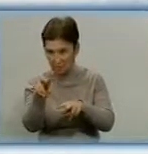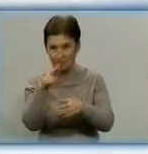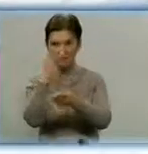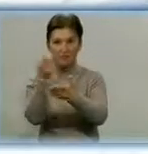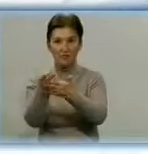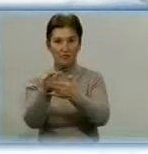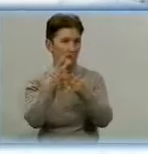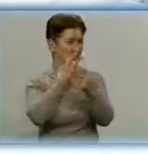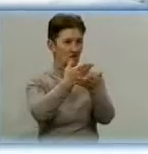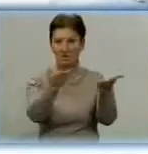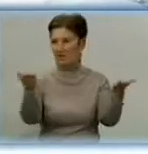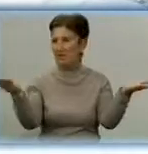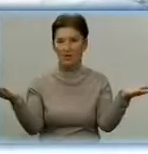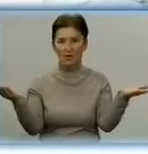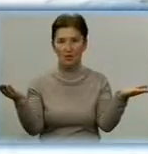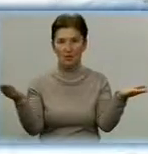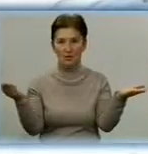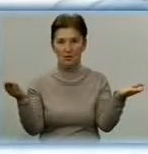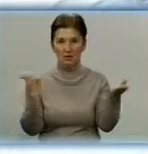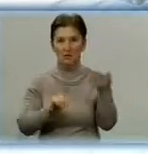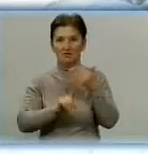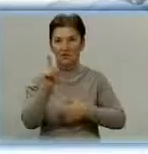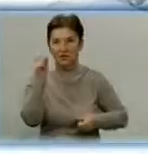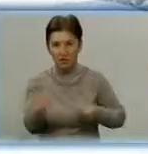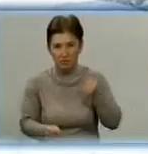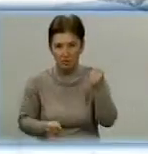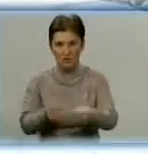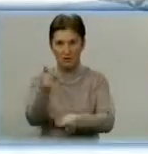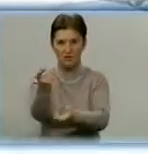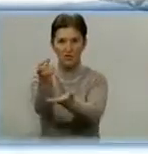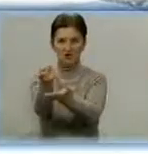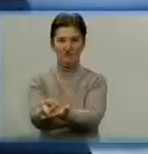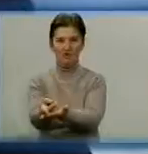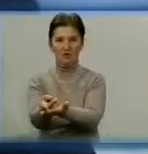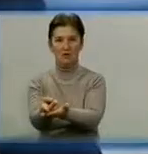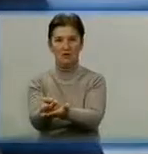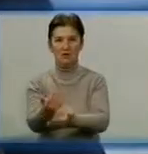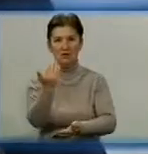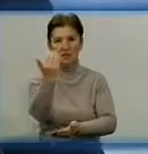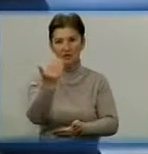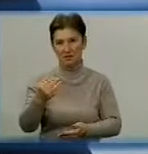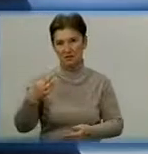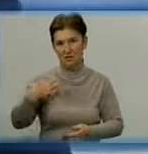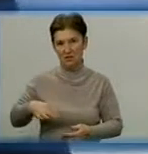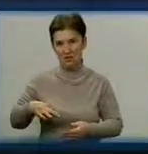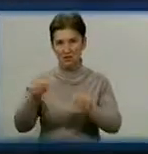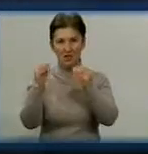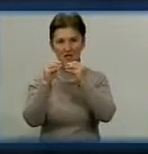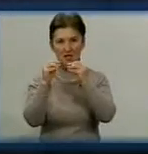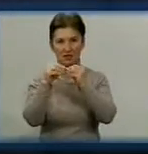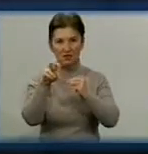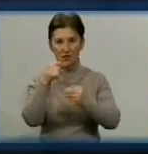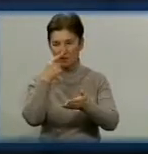що його не видно. І почала вхочати, побіжала. Він вже тут лежав. Її 10-річний син Кирил потрапив під